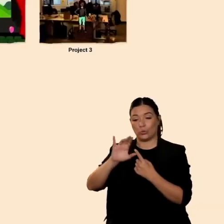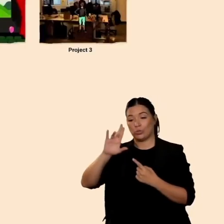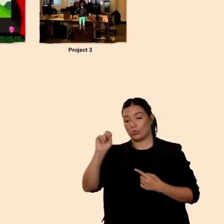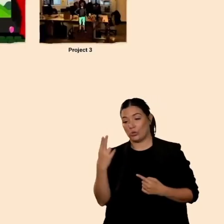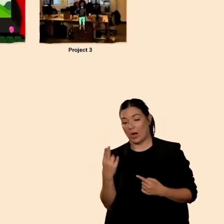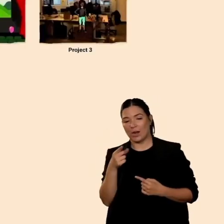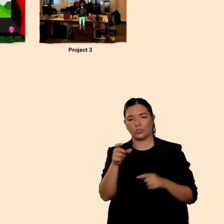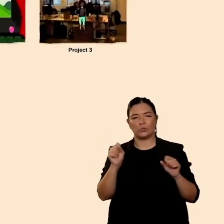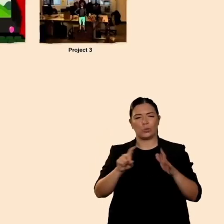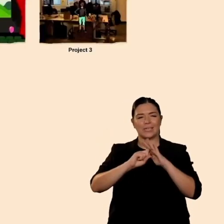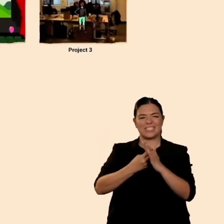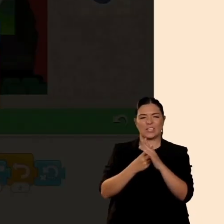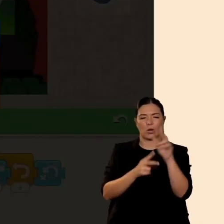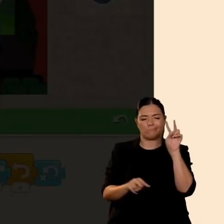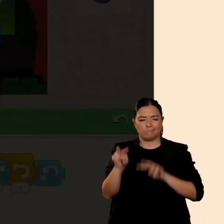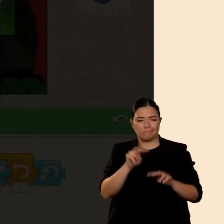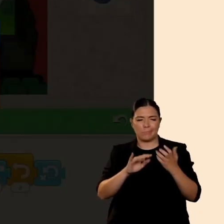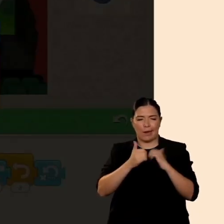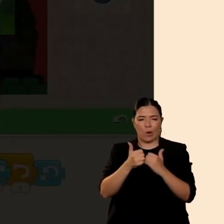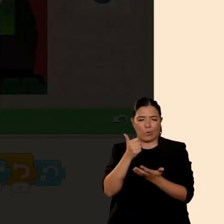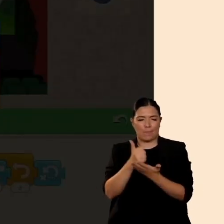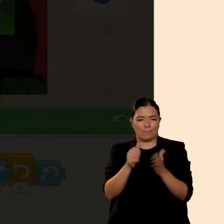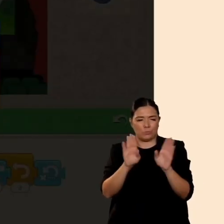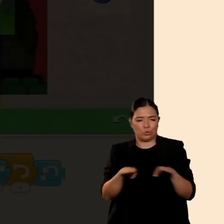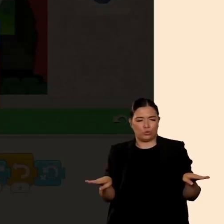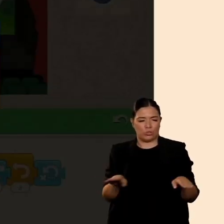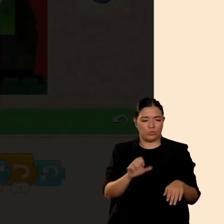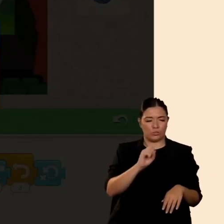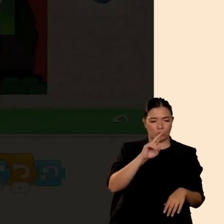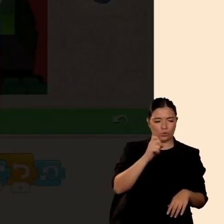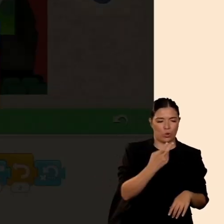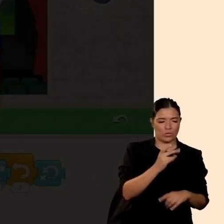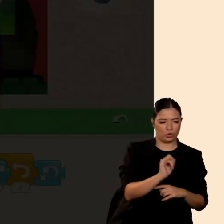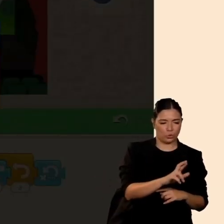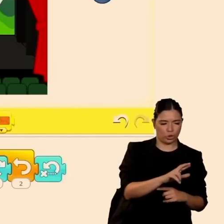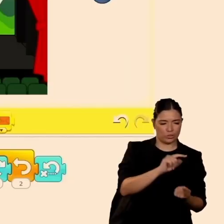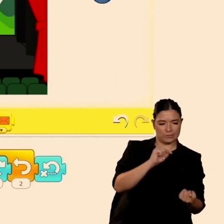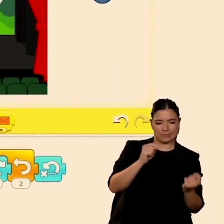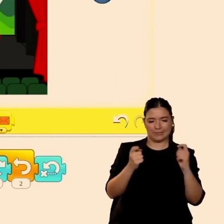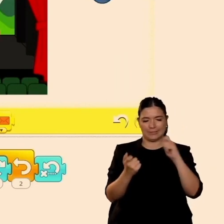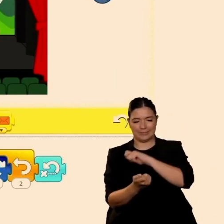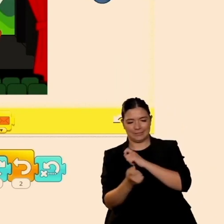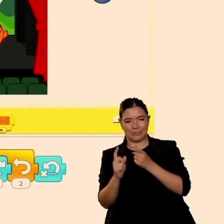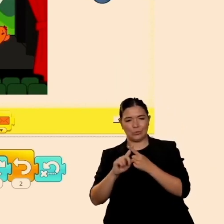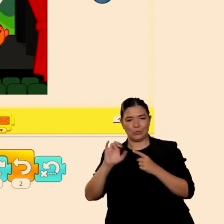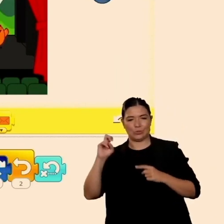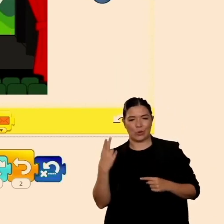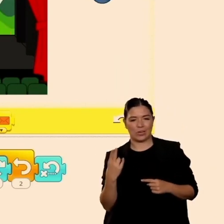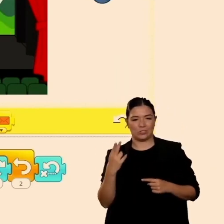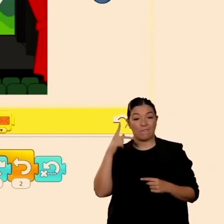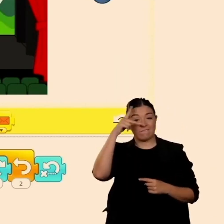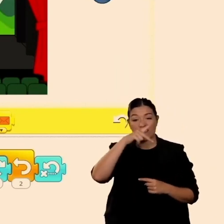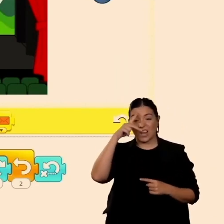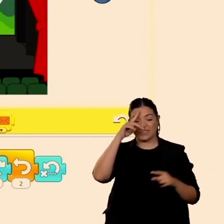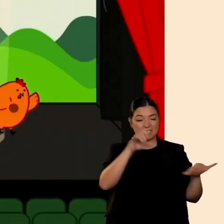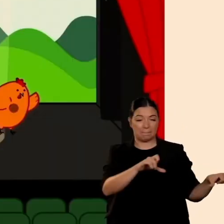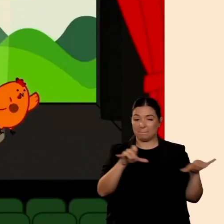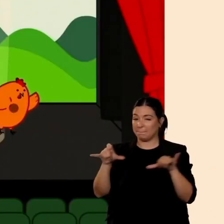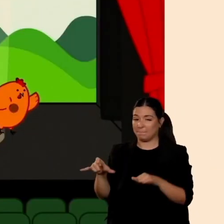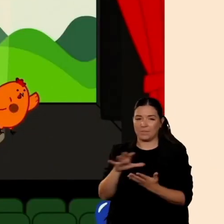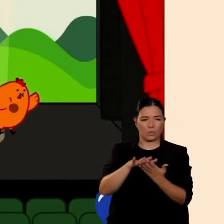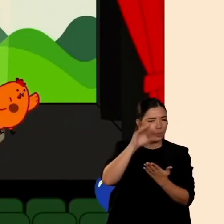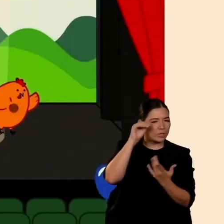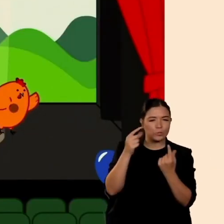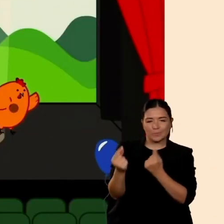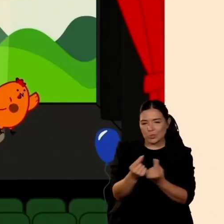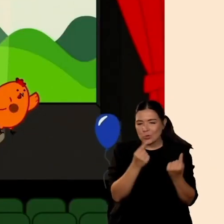imparare giocando, disegnando e adesso il Scratch Junior a Scratch vogliamo presentare